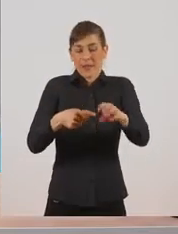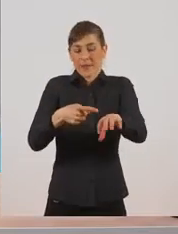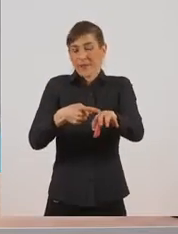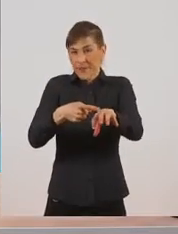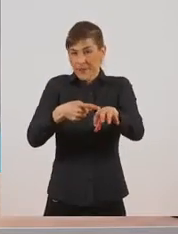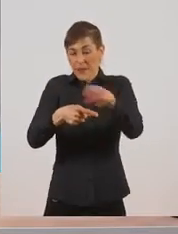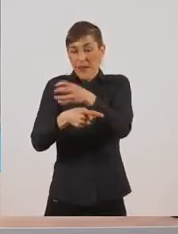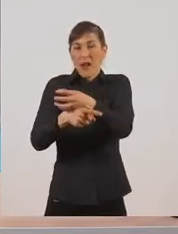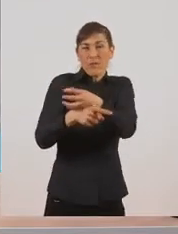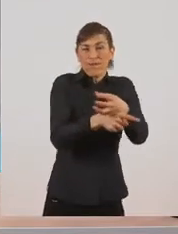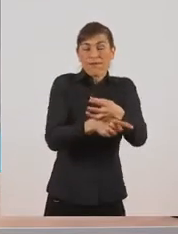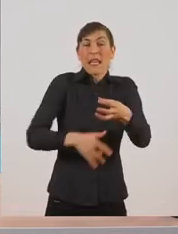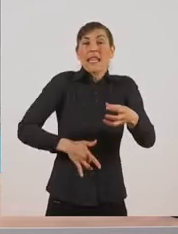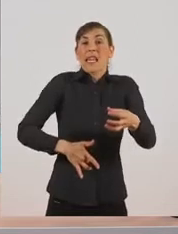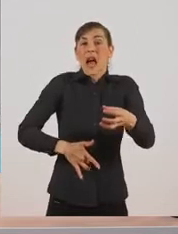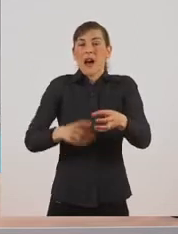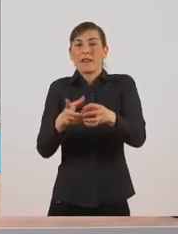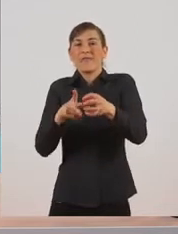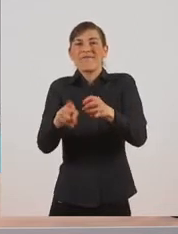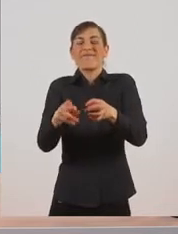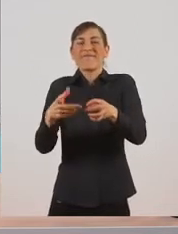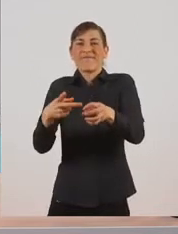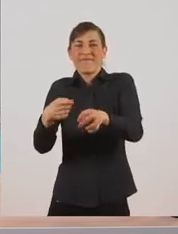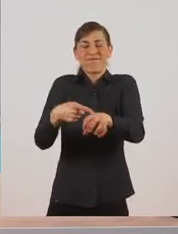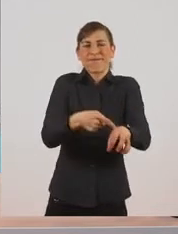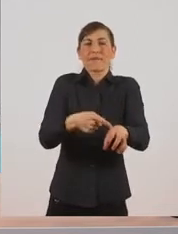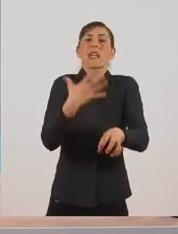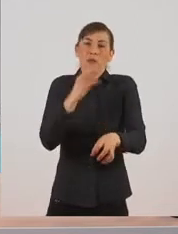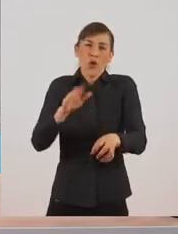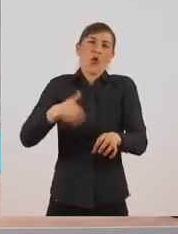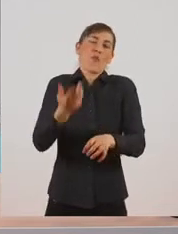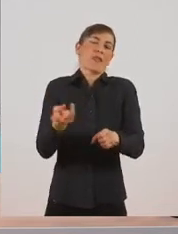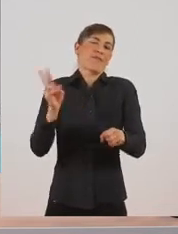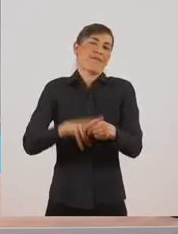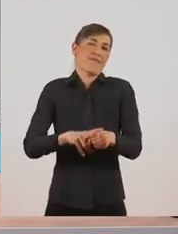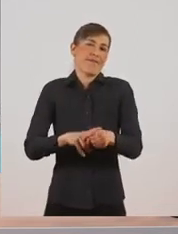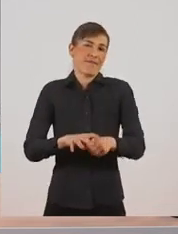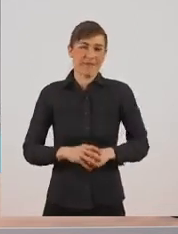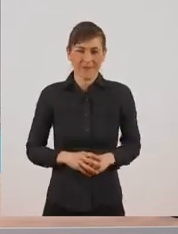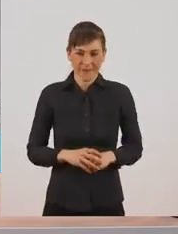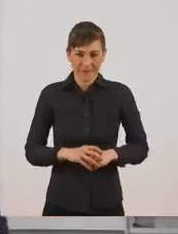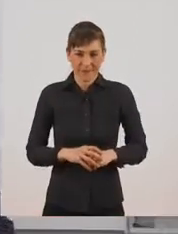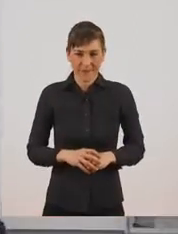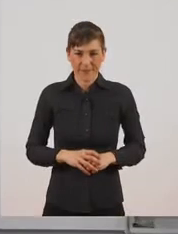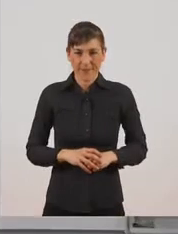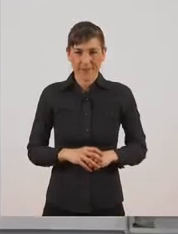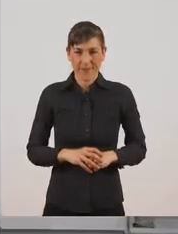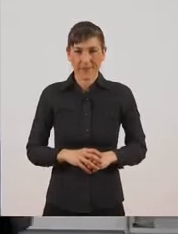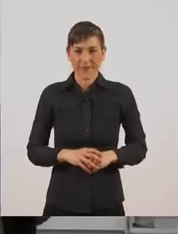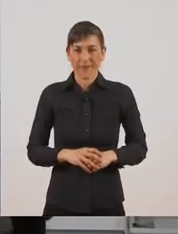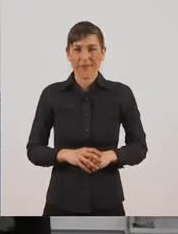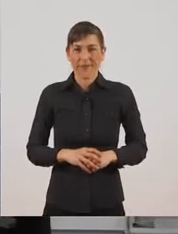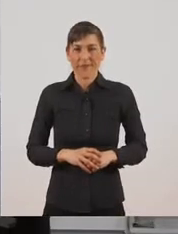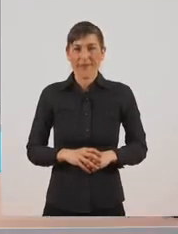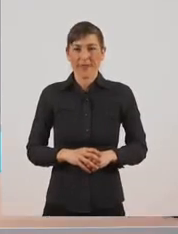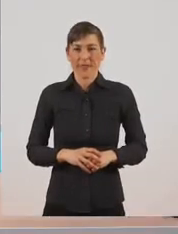Εδώ θα κολλήσουμε και τη μέλισσα με τα μέρη του σώματός της που